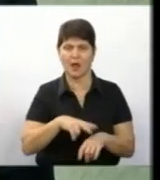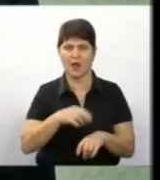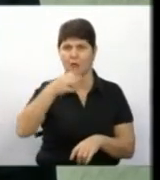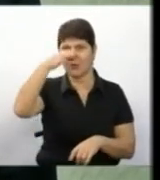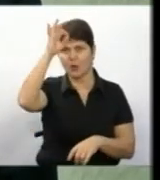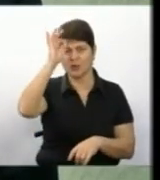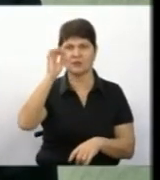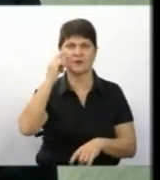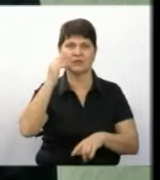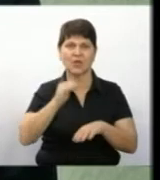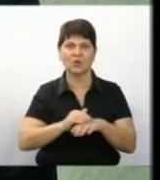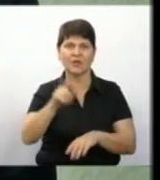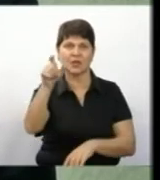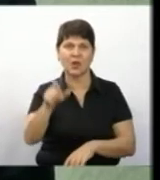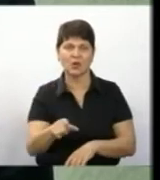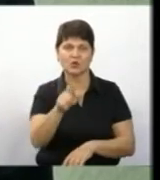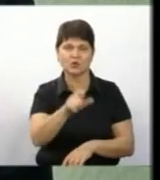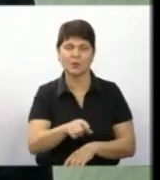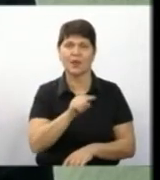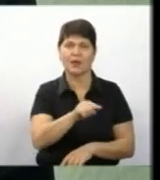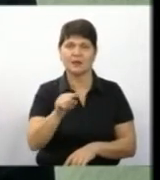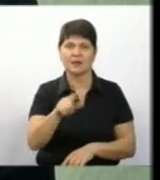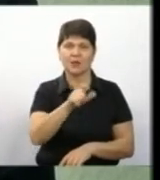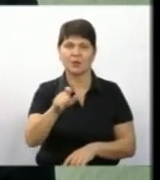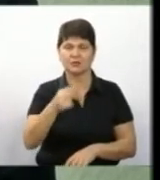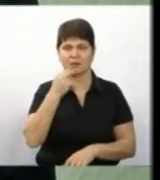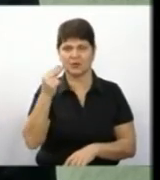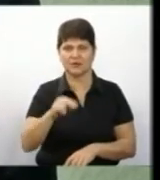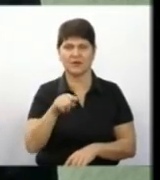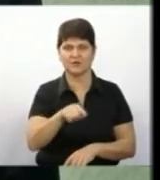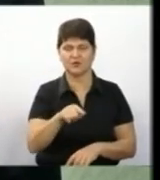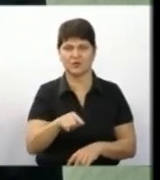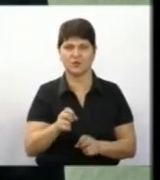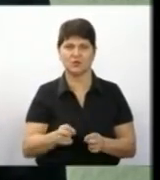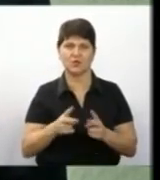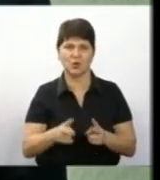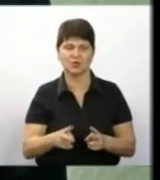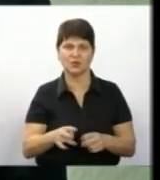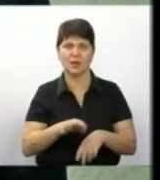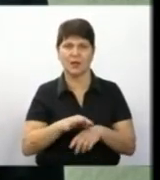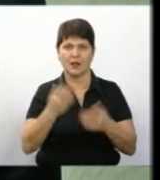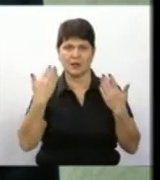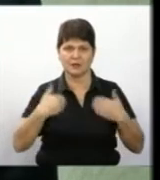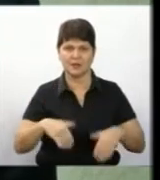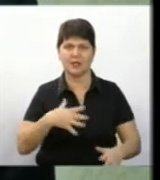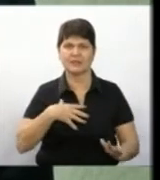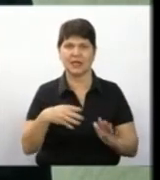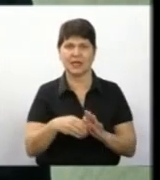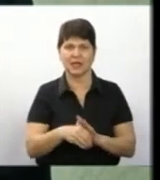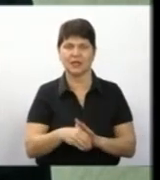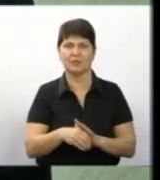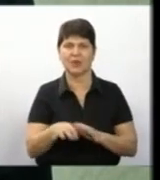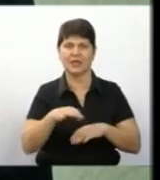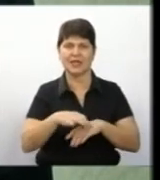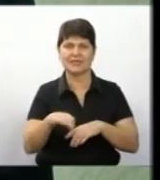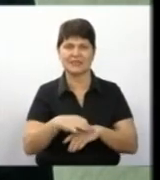встановити особу і встановити тих осіб, які можуть бути причетні до вчинення цього злочину. На тілі загиблого ознаки